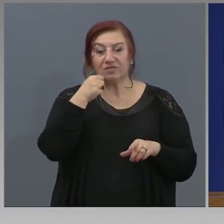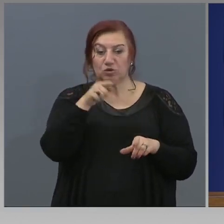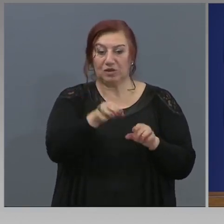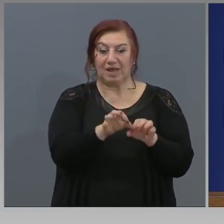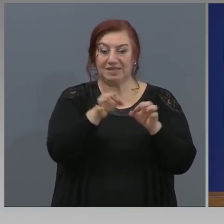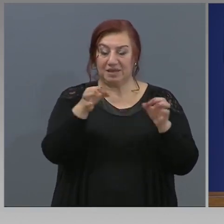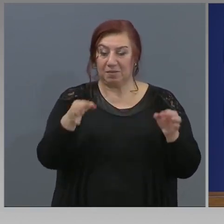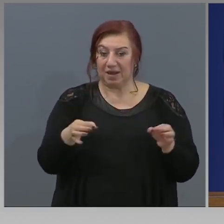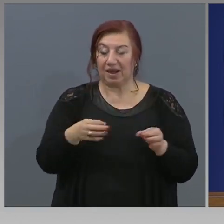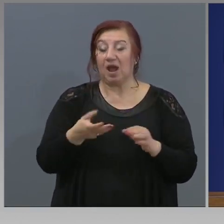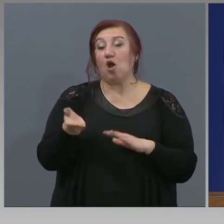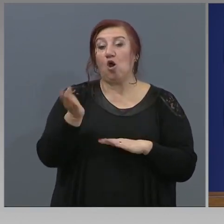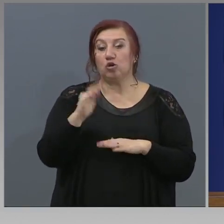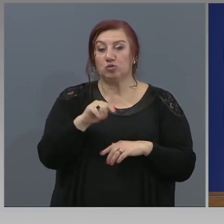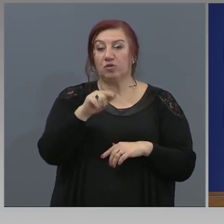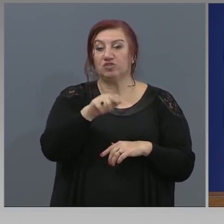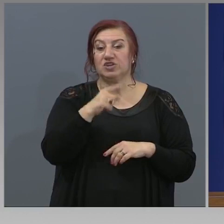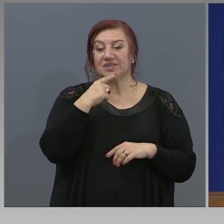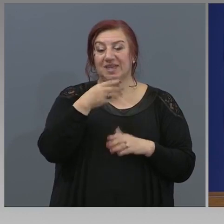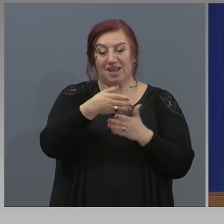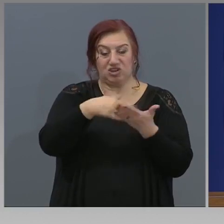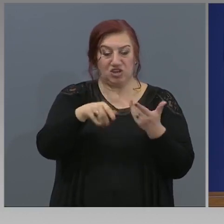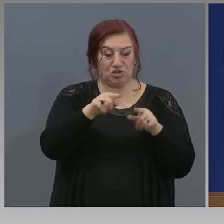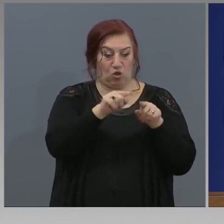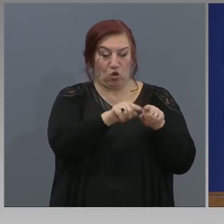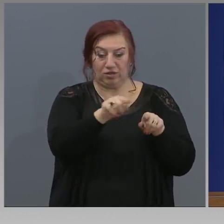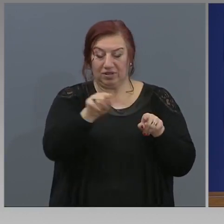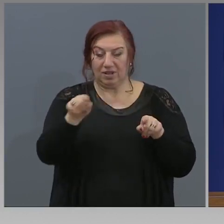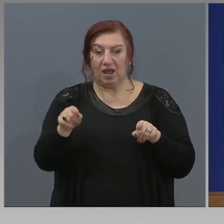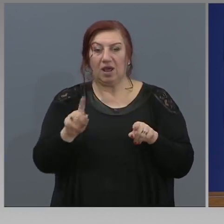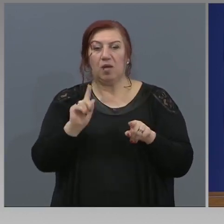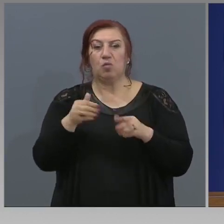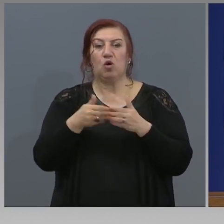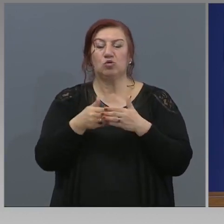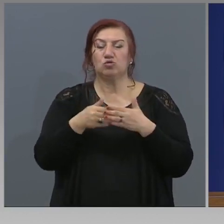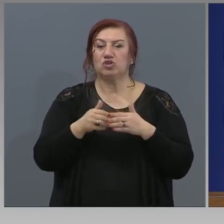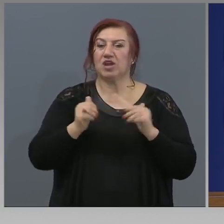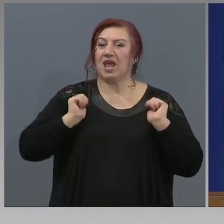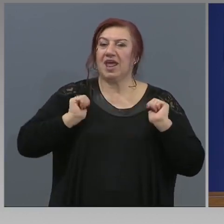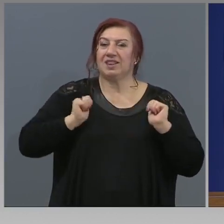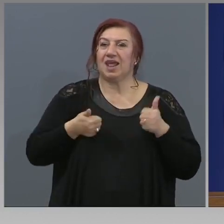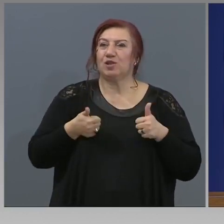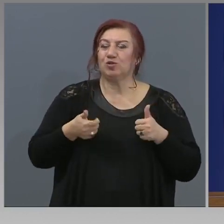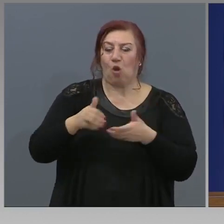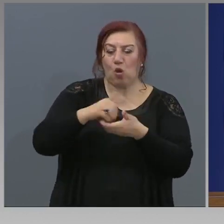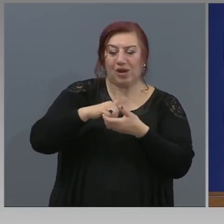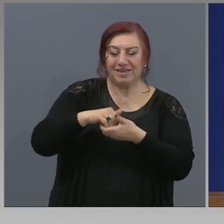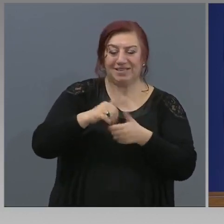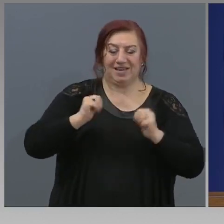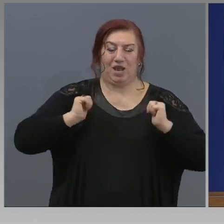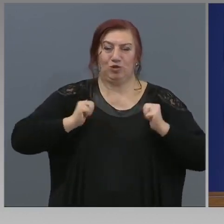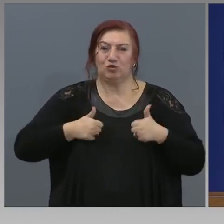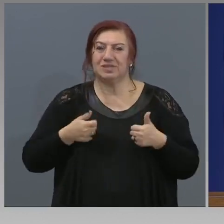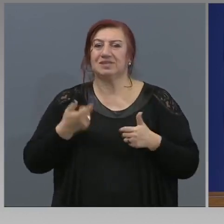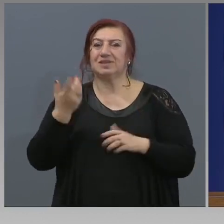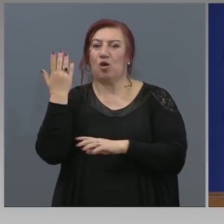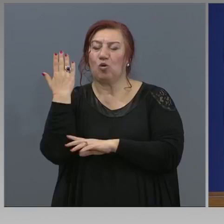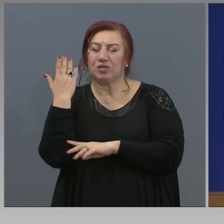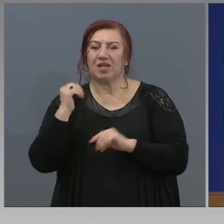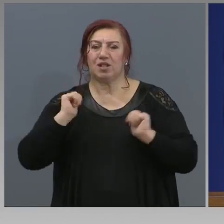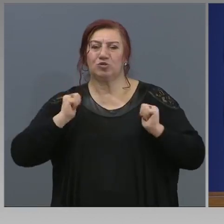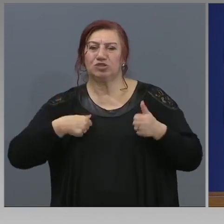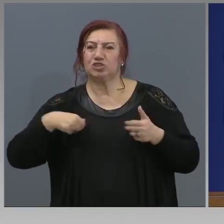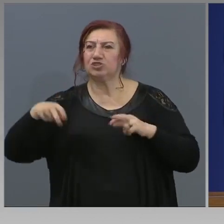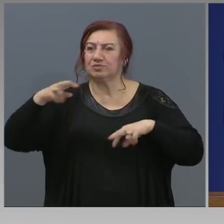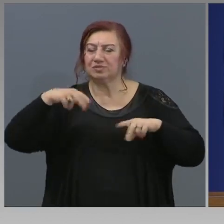от мярката още повече, че за част от тях, особено по отношение на туроператорска дейност и туристическа дейност, доста